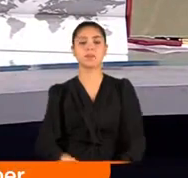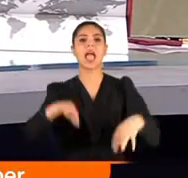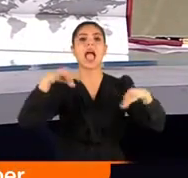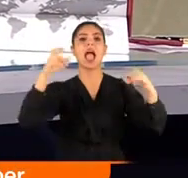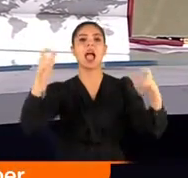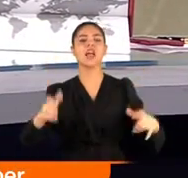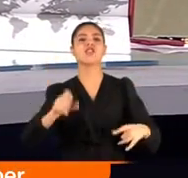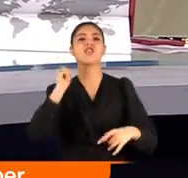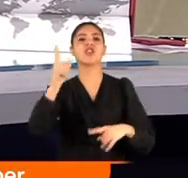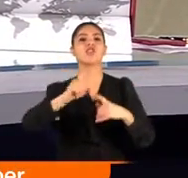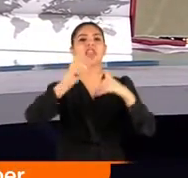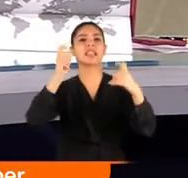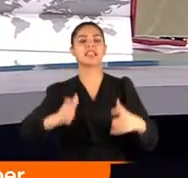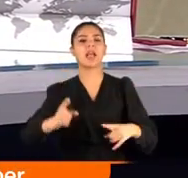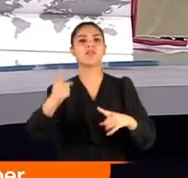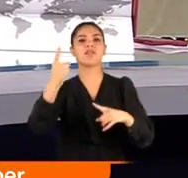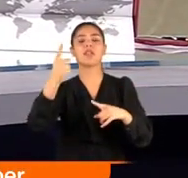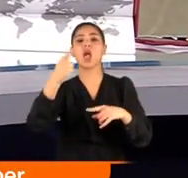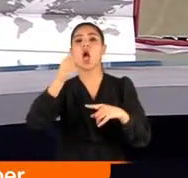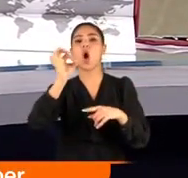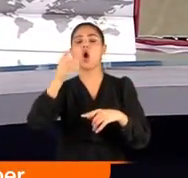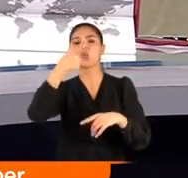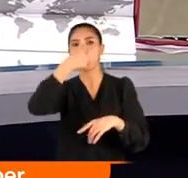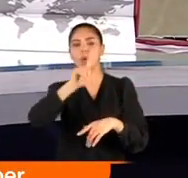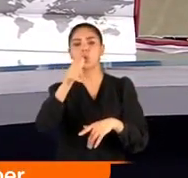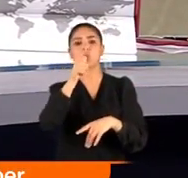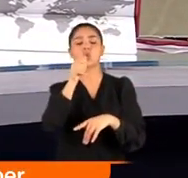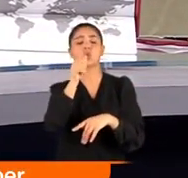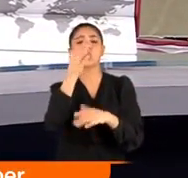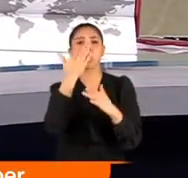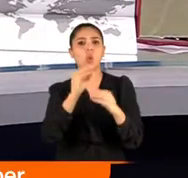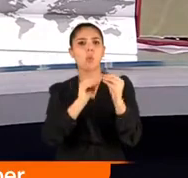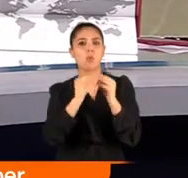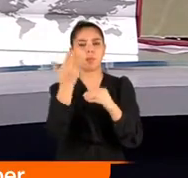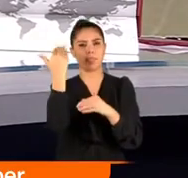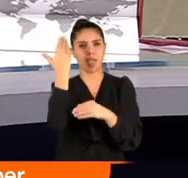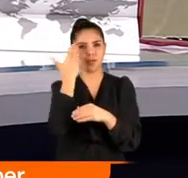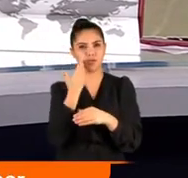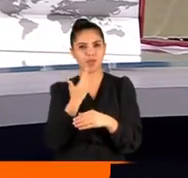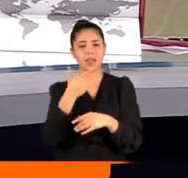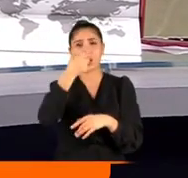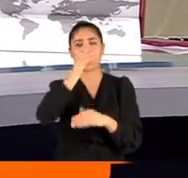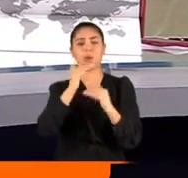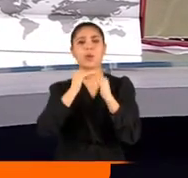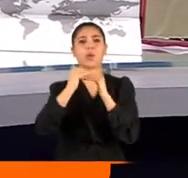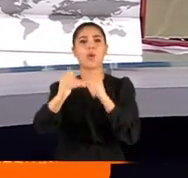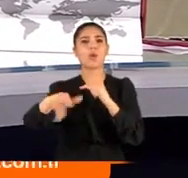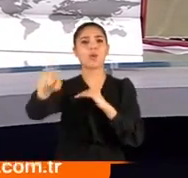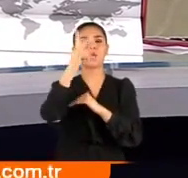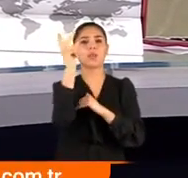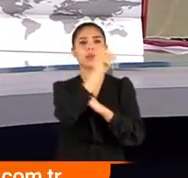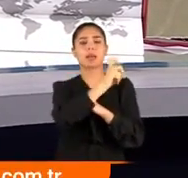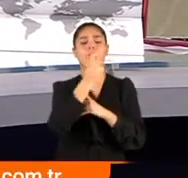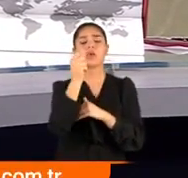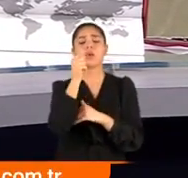Eskişehir Sivisar'daki ortaklar köyündeki susuzluk sorununu kısa süre önce yakına taşımıştık. Köylüler iki ay aşkın